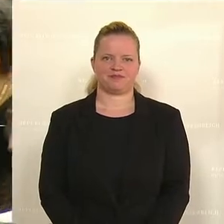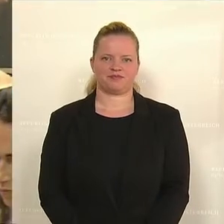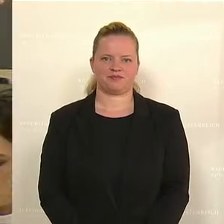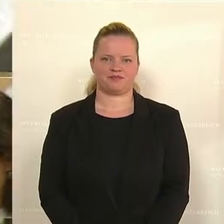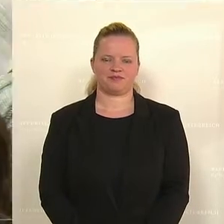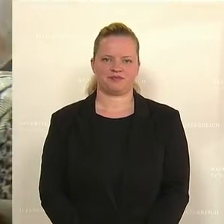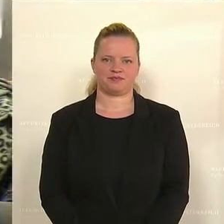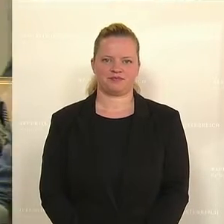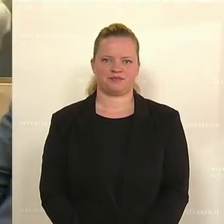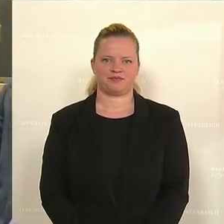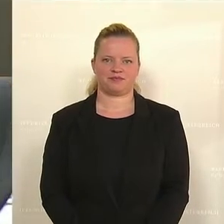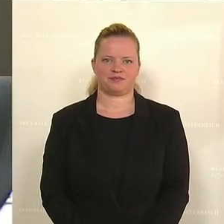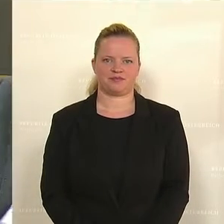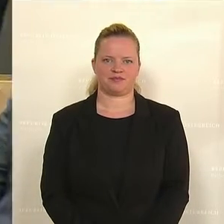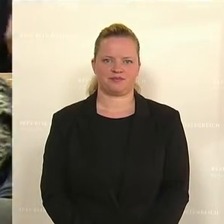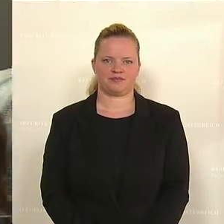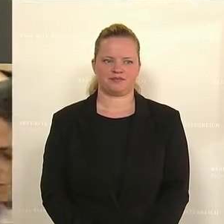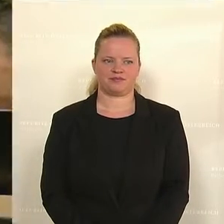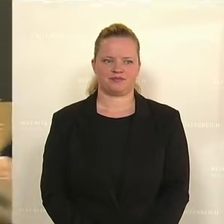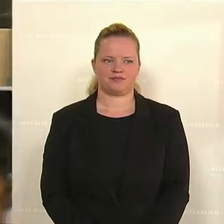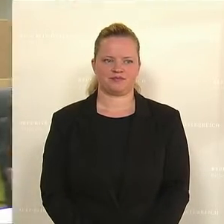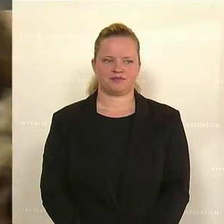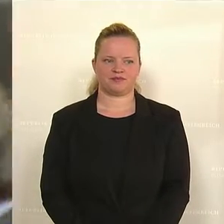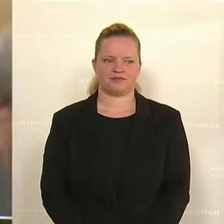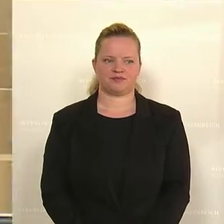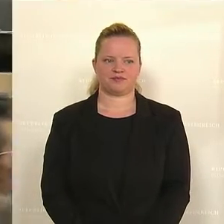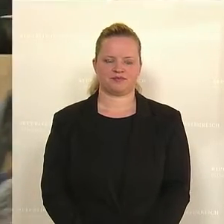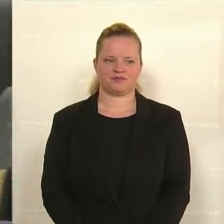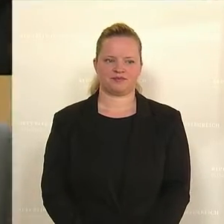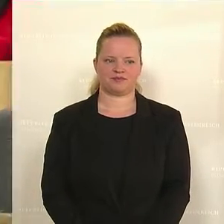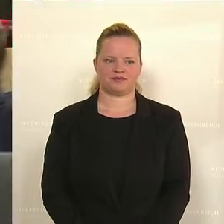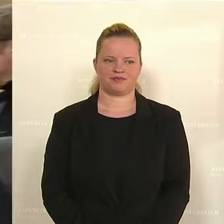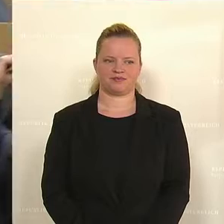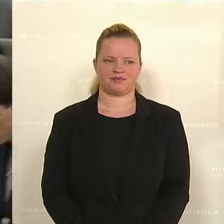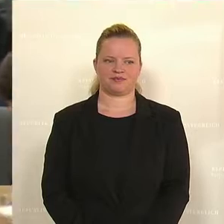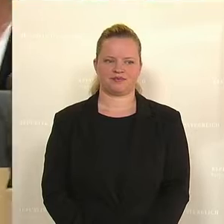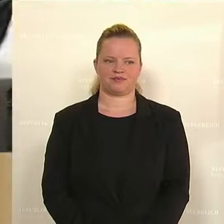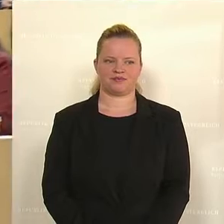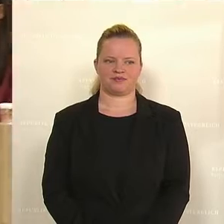Die hat ihren Einsatz verpasst, macht sich gerade auf den Weg.